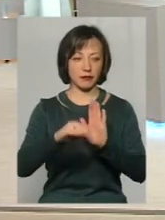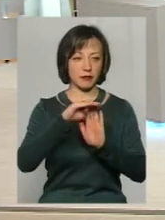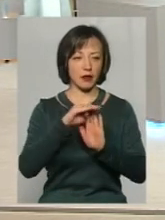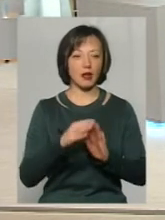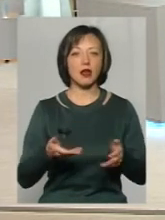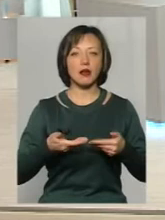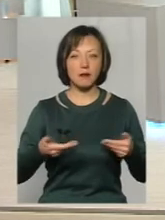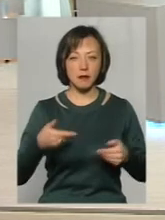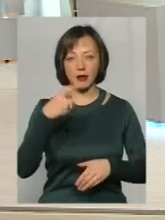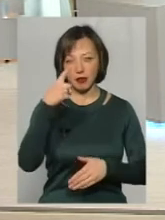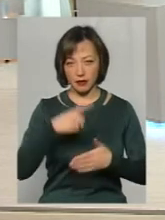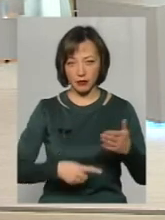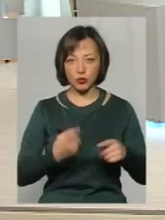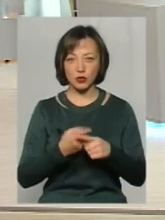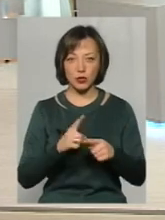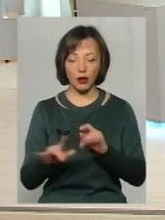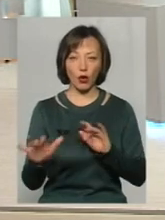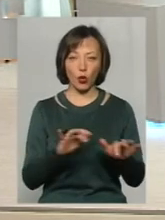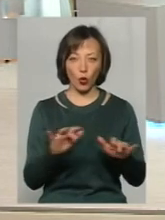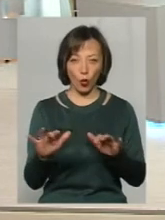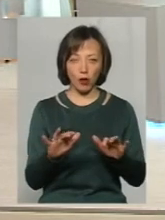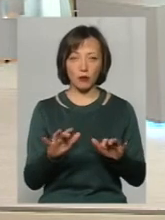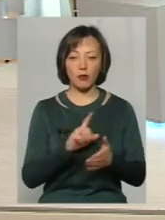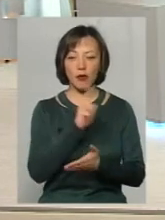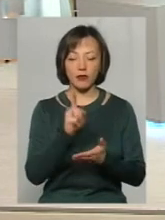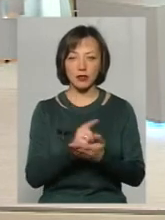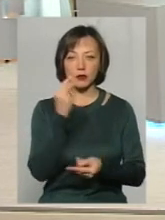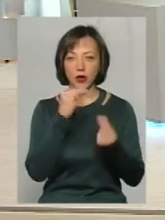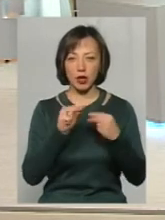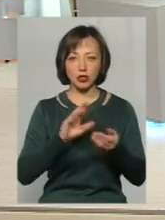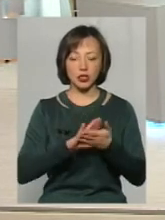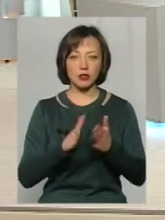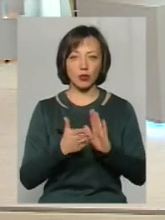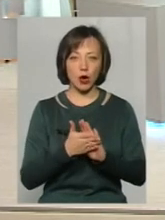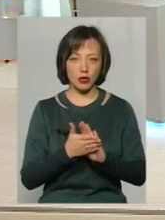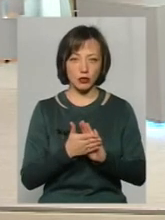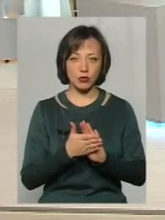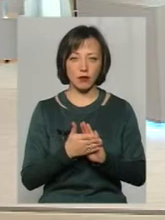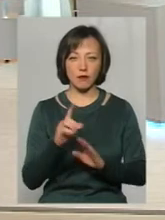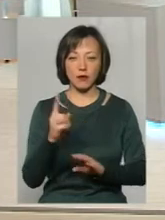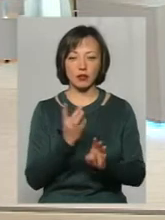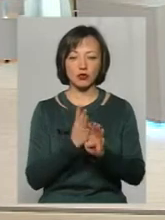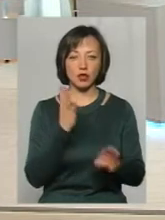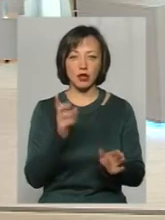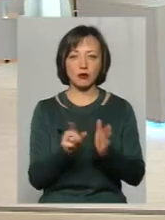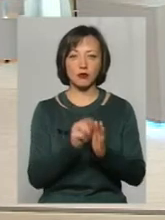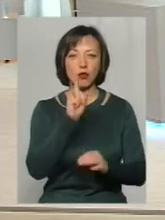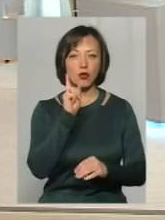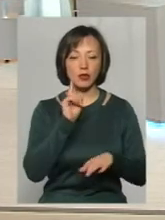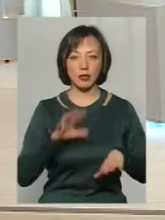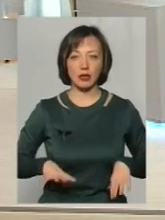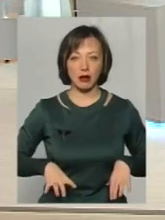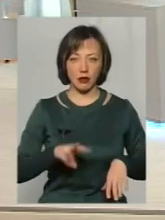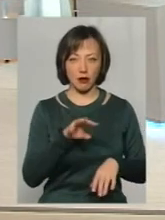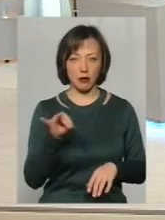надію, що оцей крок повинен покращити ситуацію і в першу чергу з молодими тренерами.